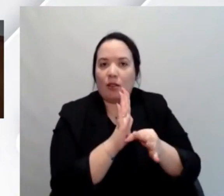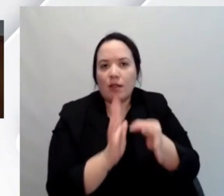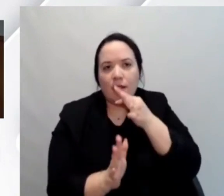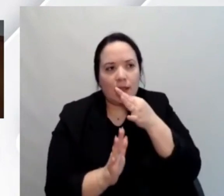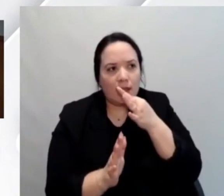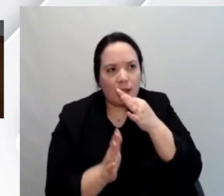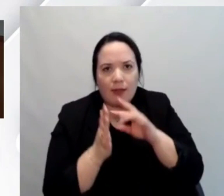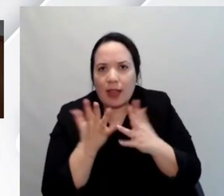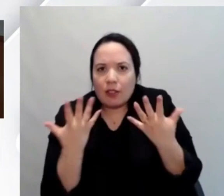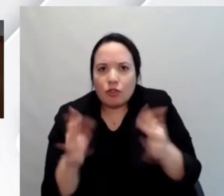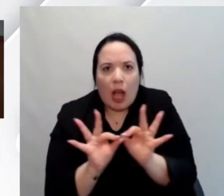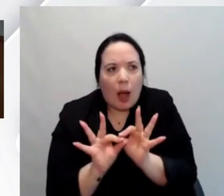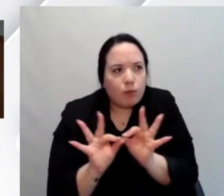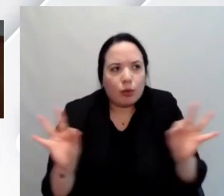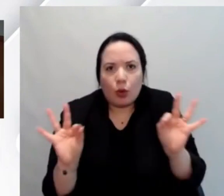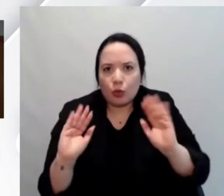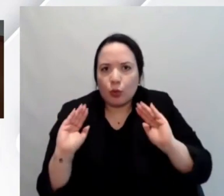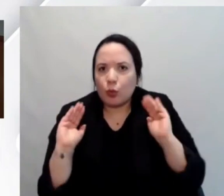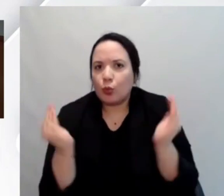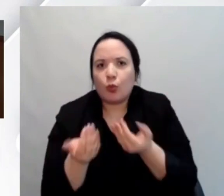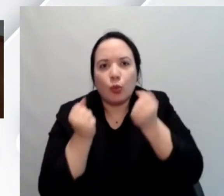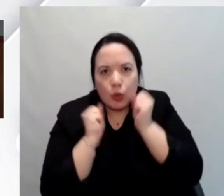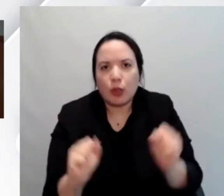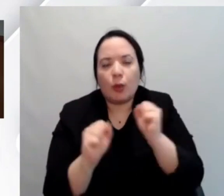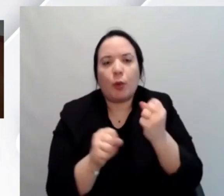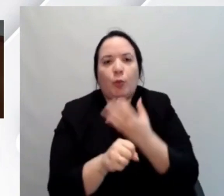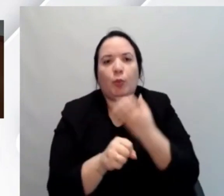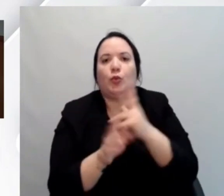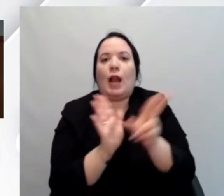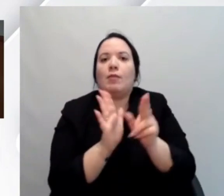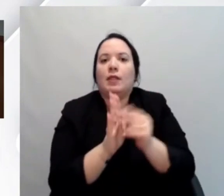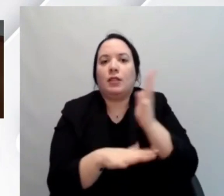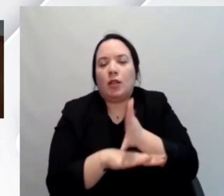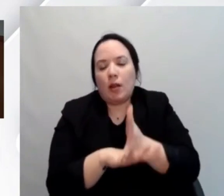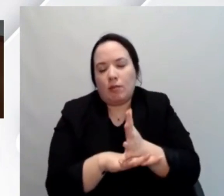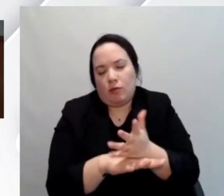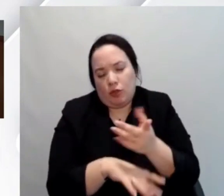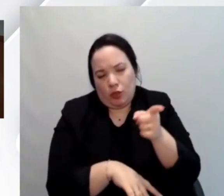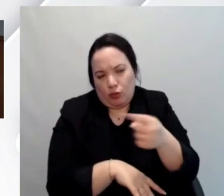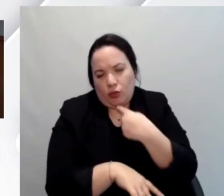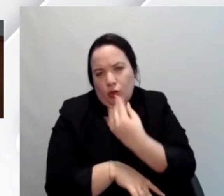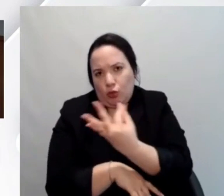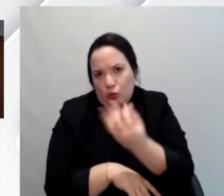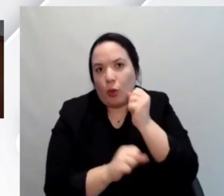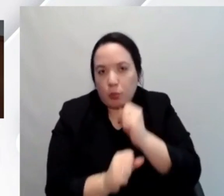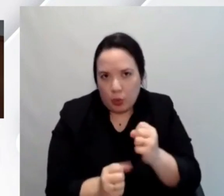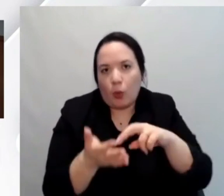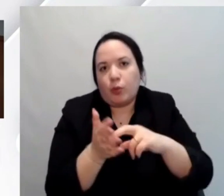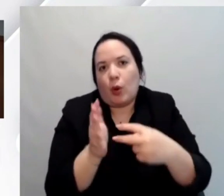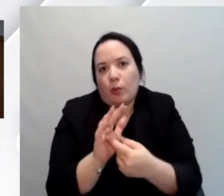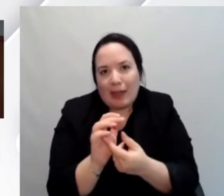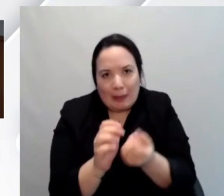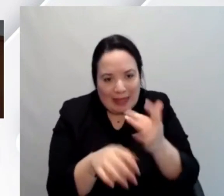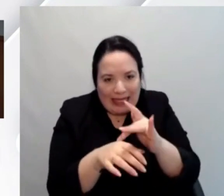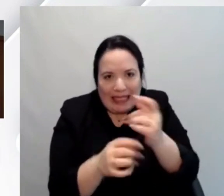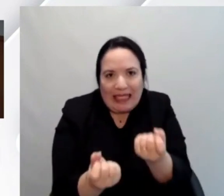necessario per poter produrre applicazioni accessibili. Come dicevi, poi ci possono essere criticità, ne parleremo poi con